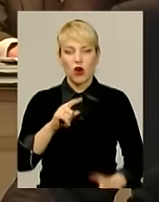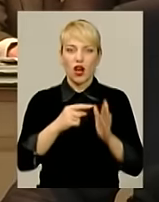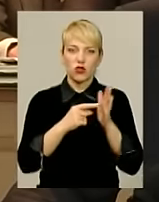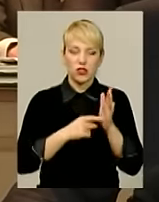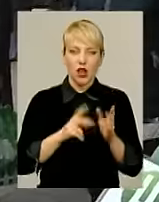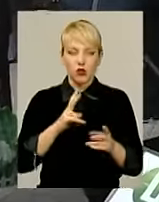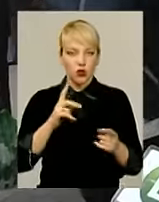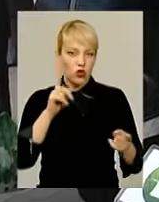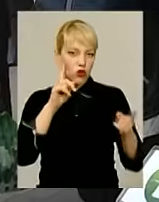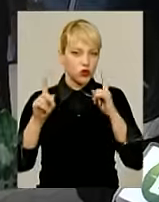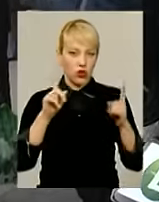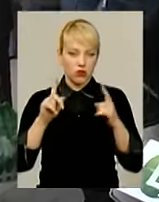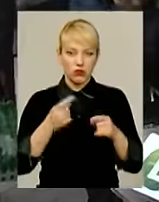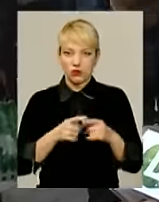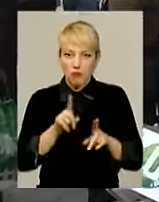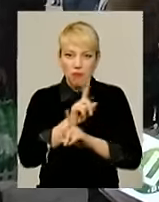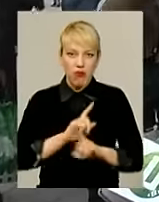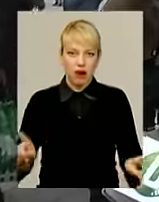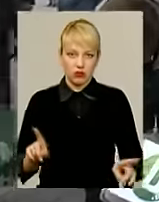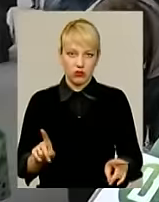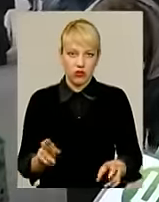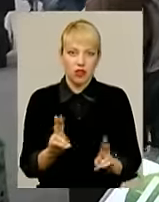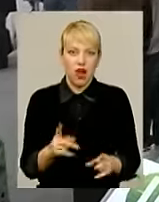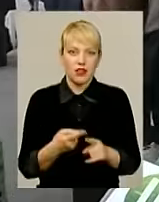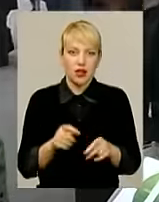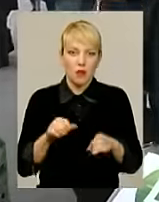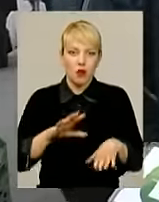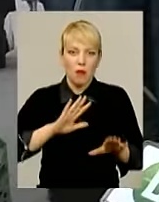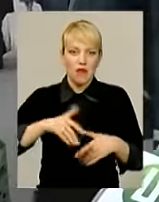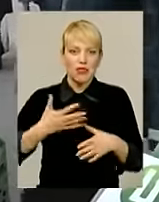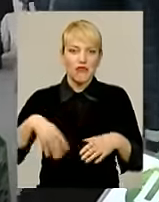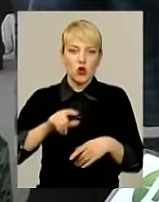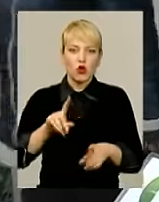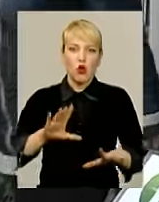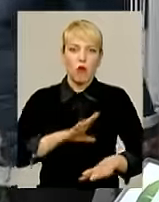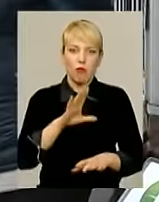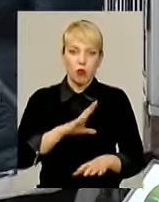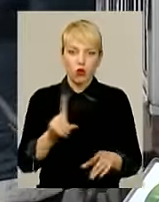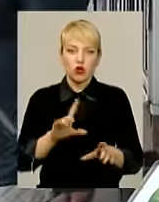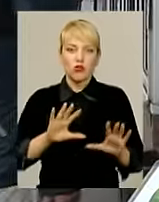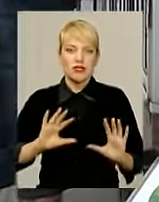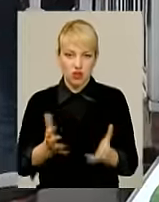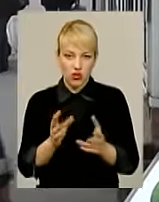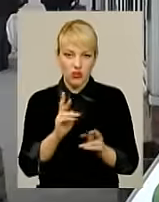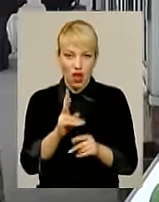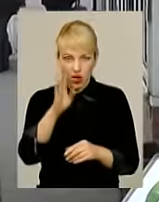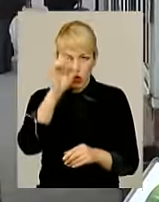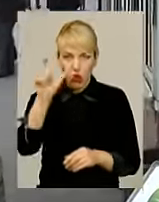шоковані. Це якийсь парадокс. Як це може після всього того, що було і що сталося, як його